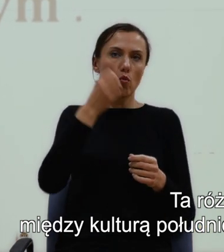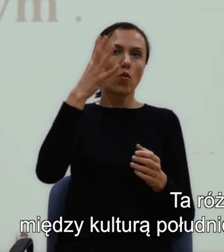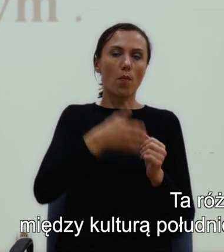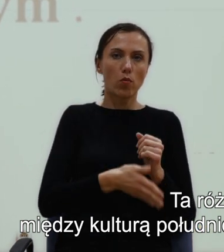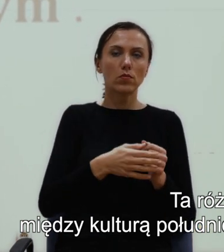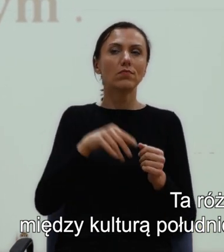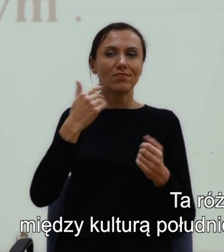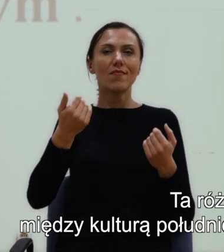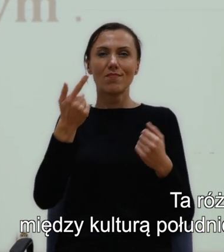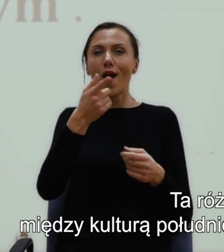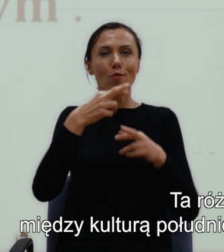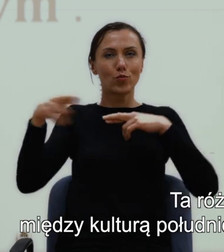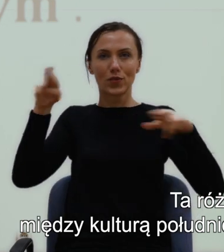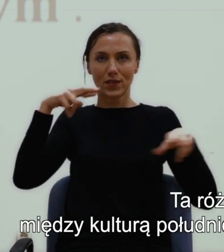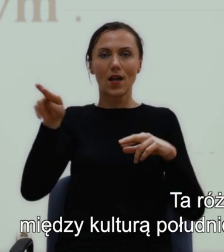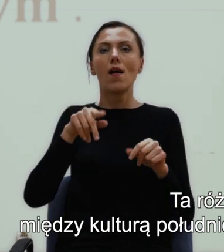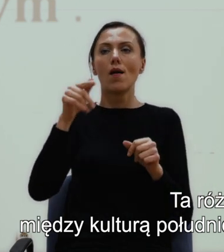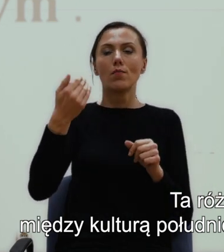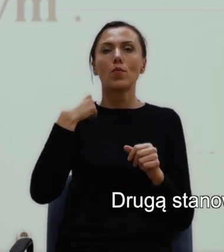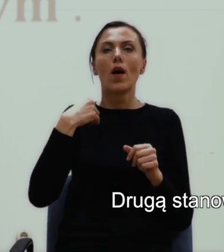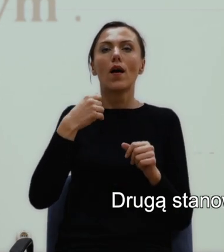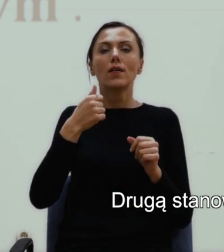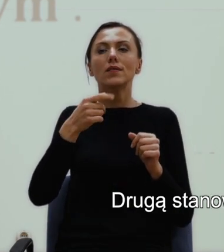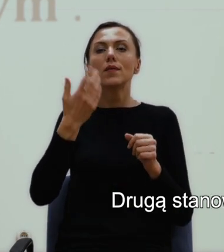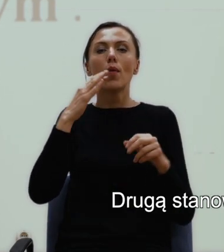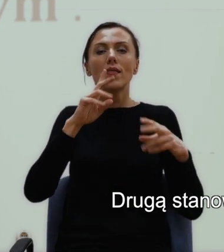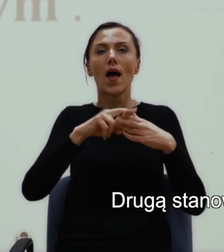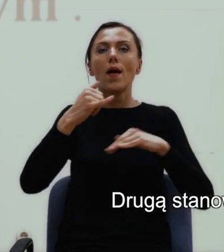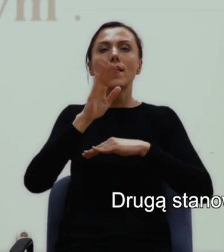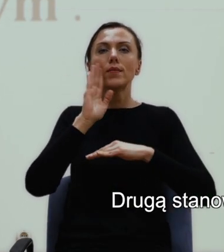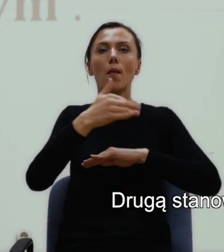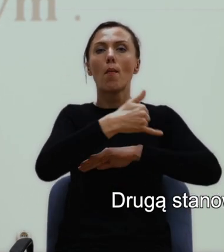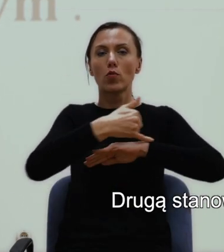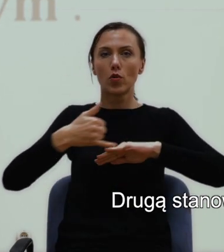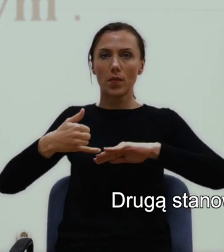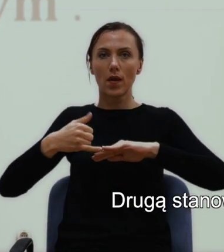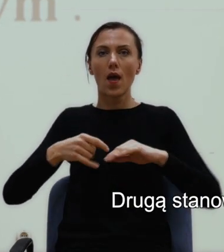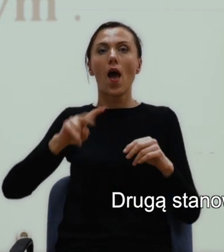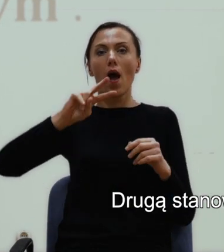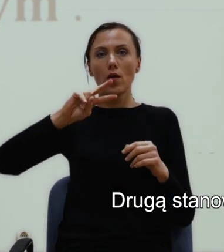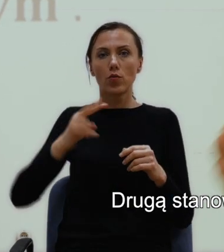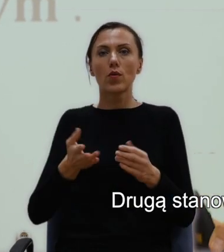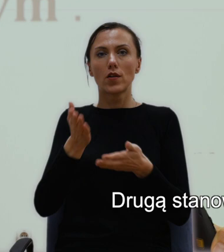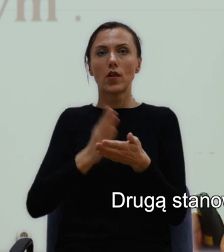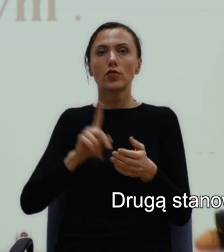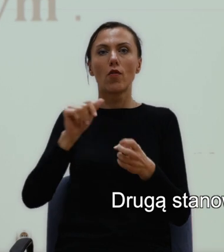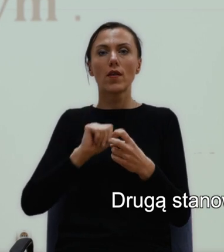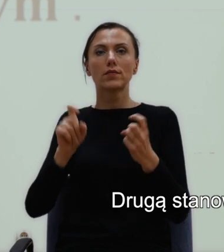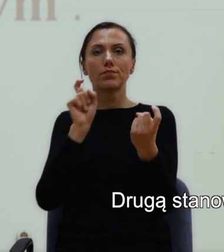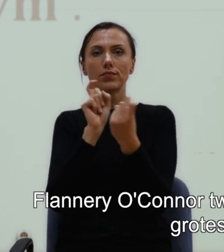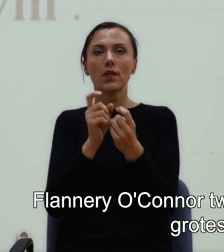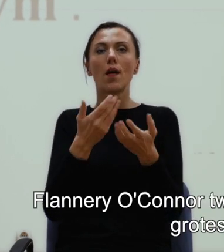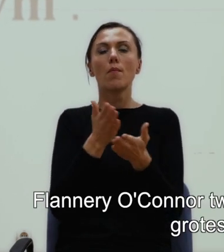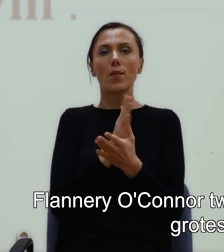jedną oś tego cytatu, drugą stanowi kontrast między realizmem a groteską.